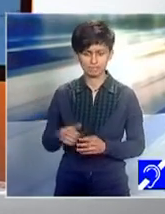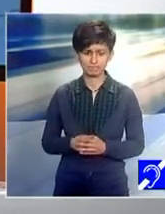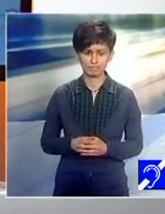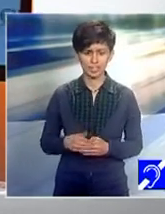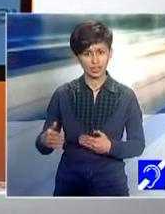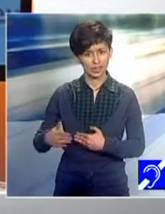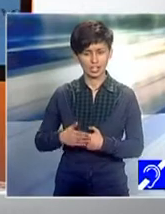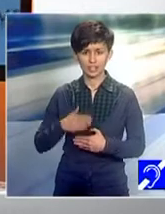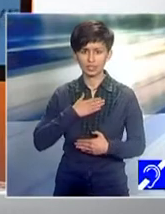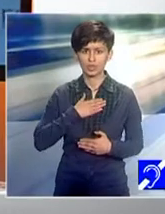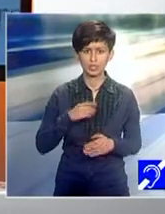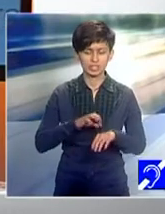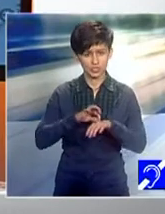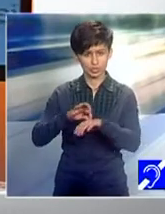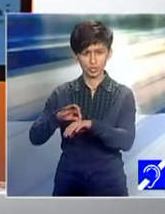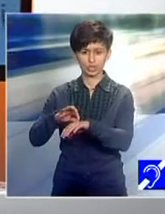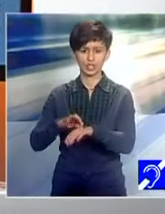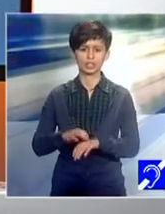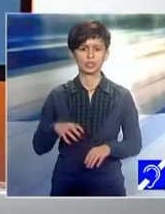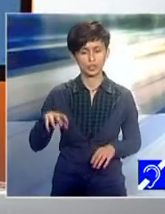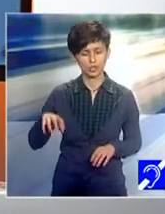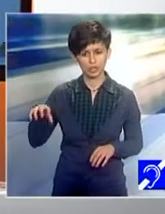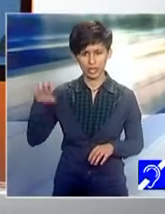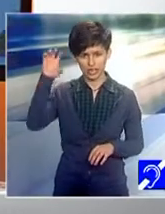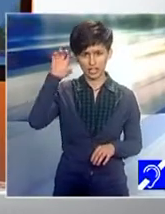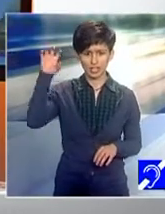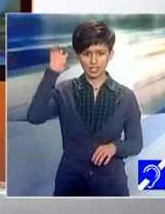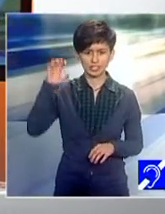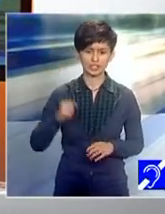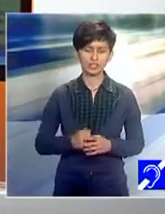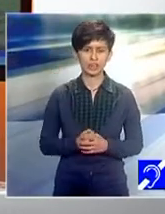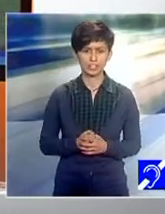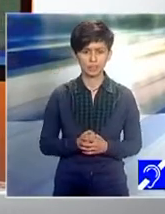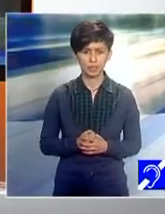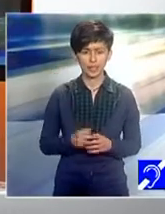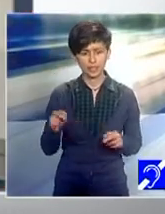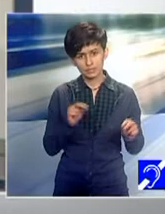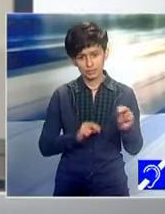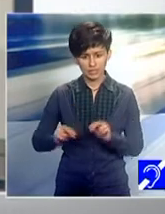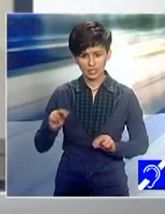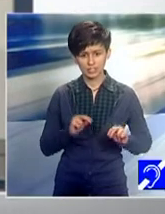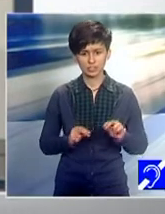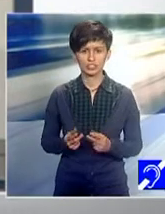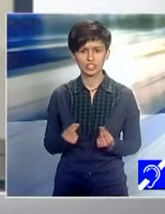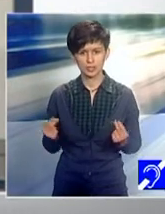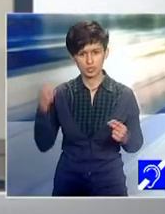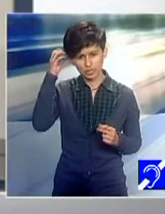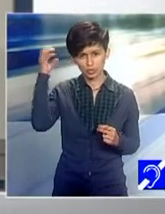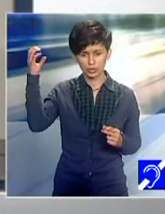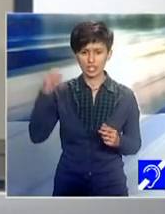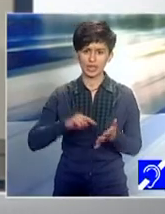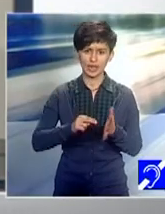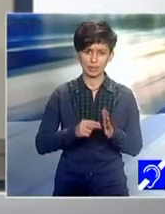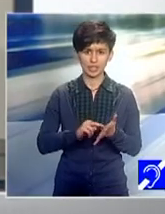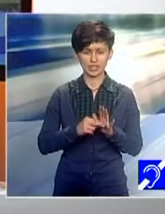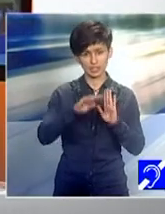se află coordonatorul local al vizitei de studiu în Transilvania, doamna Malgorjata Tomaș Chievici, de la Asociația Multicultural Approach, care a pregătit